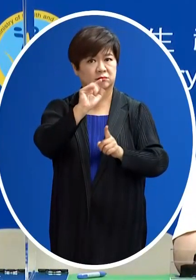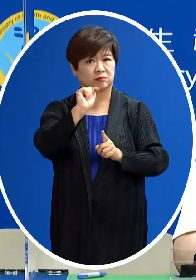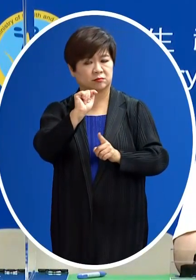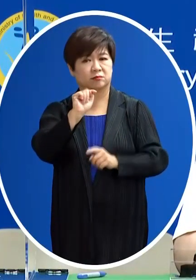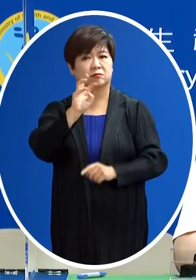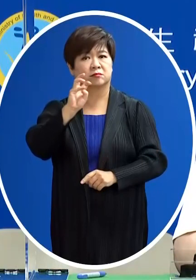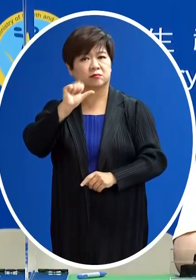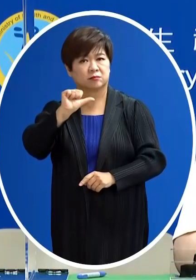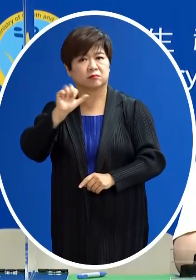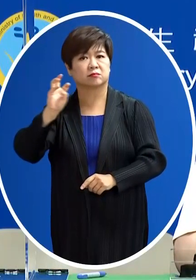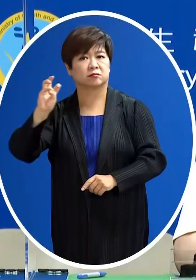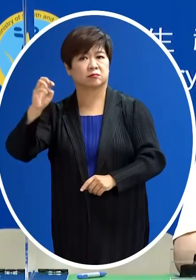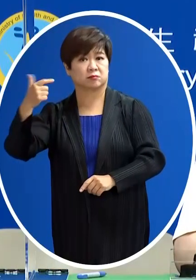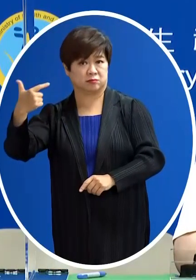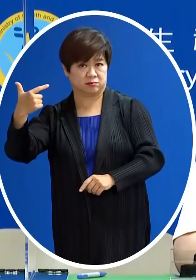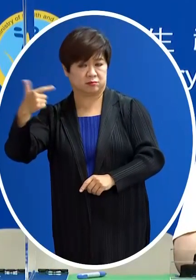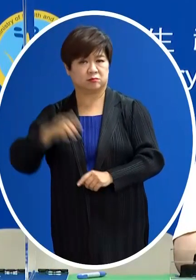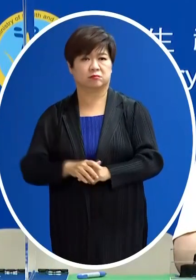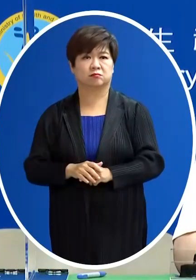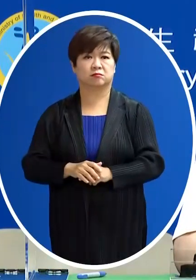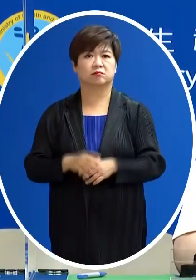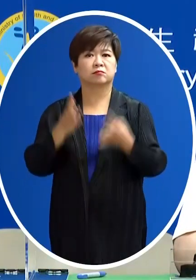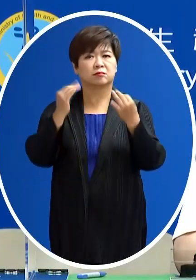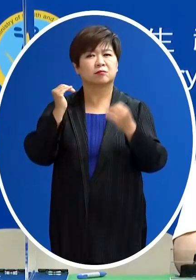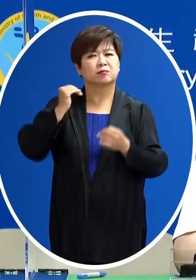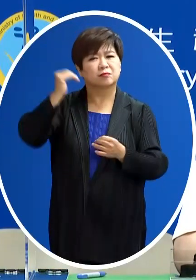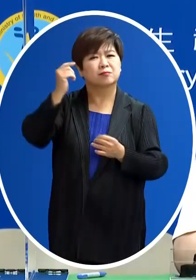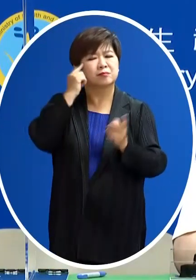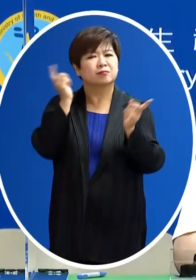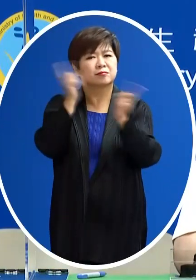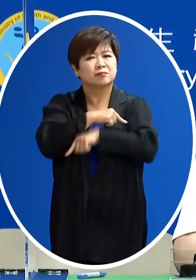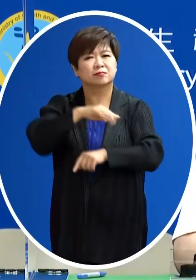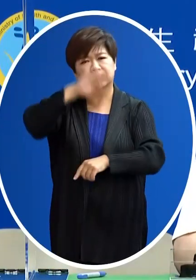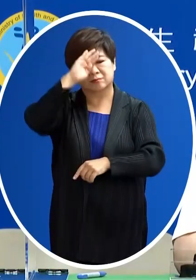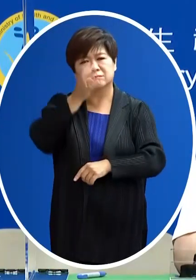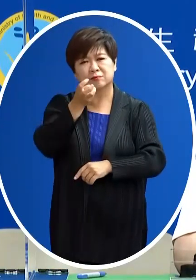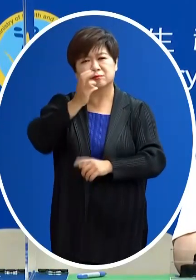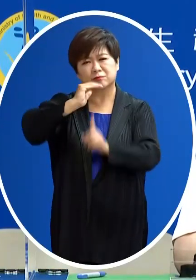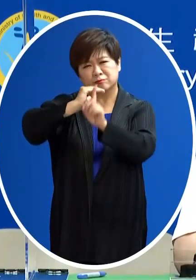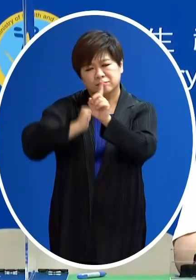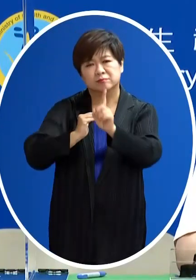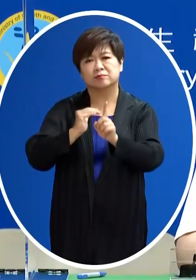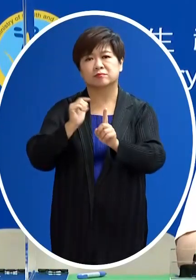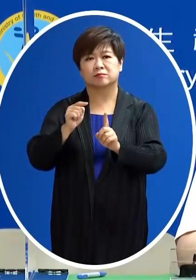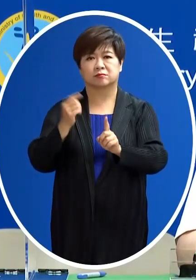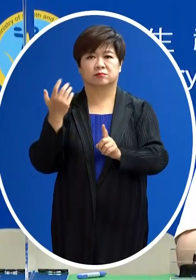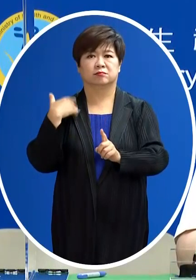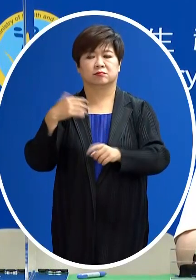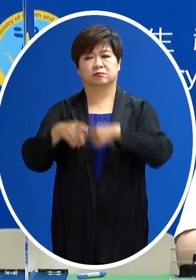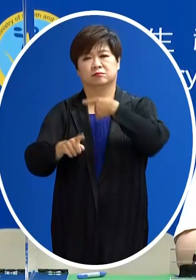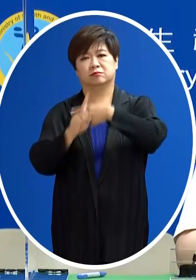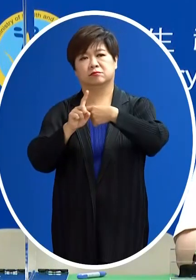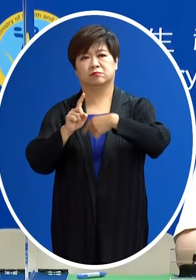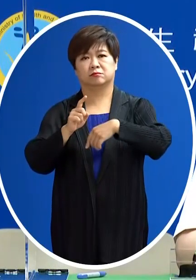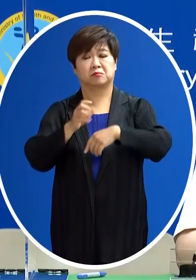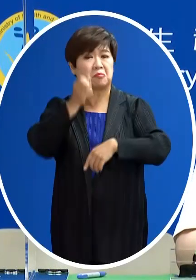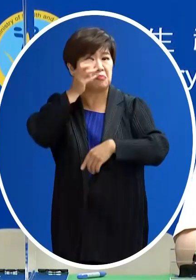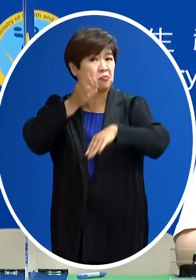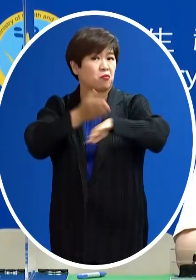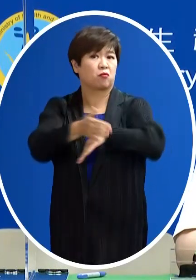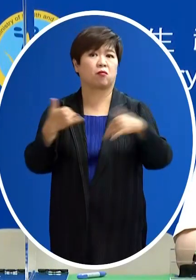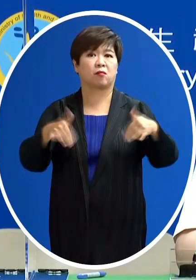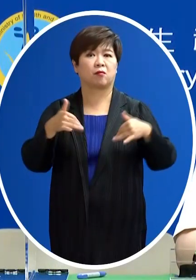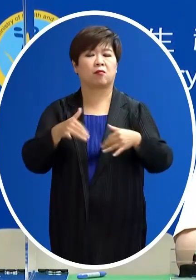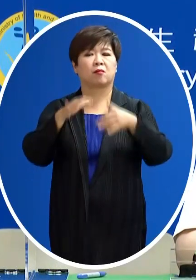別是35跟36都是蠻高的 所以也很可能只是先前確診還沒有超過3個月內的這個